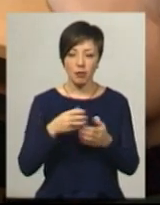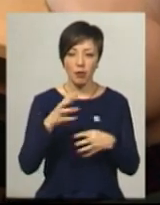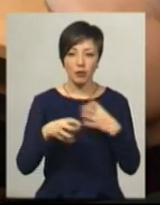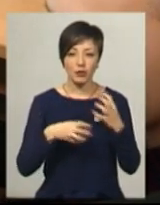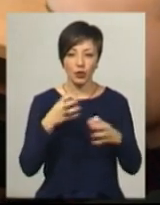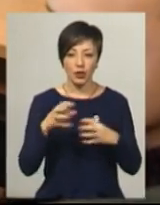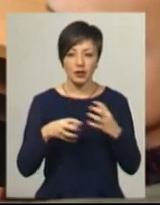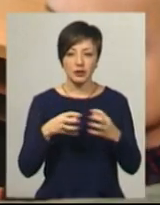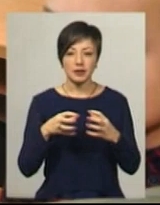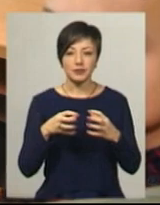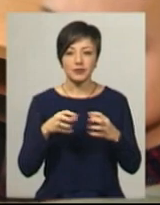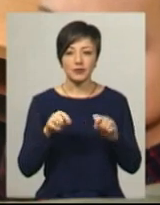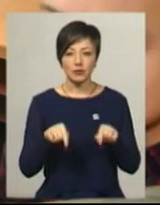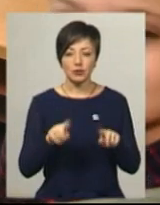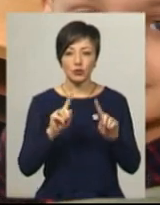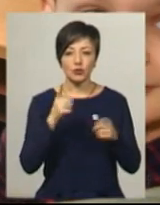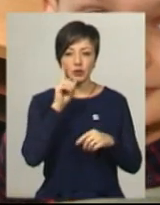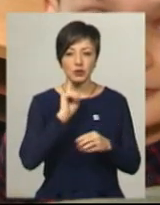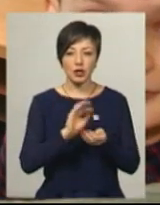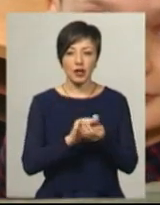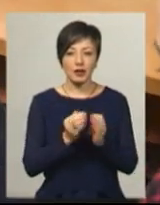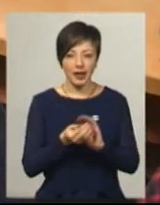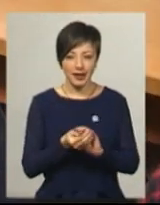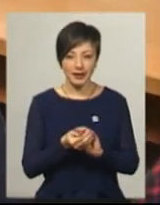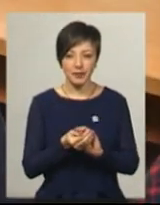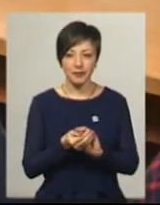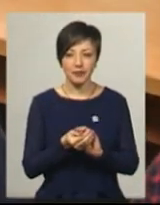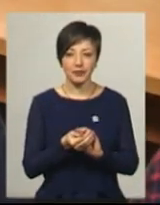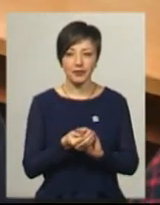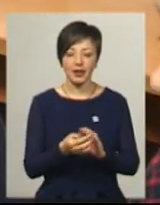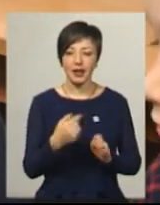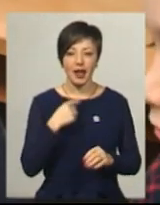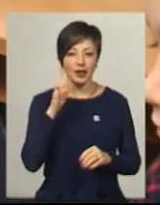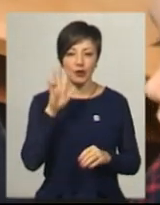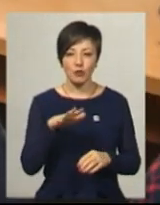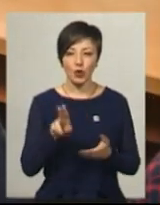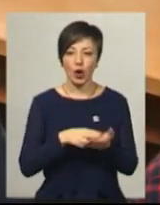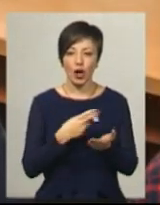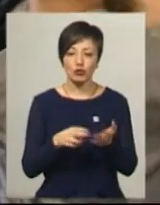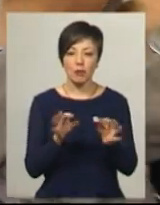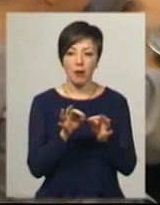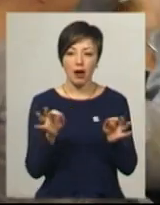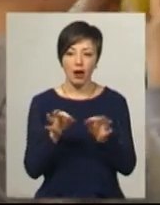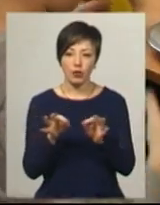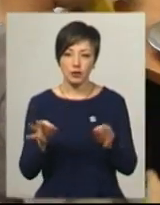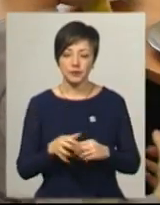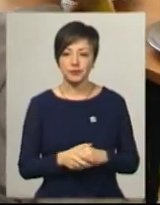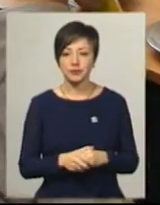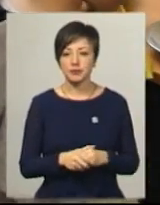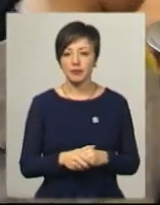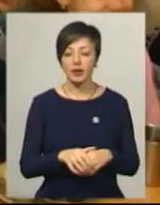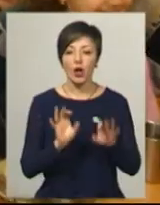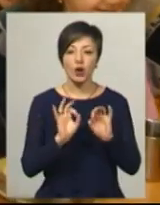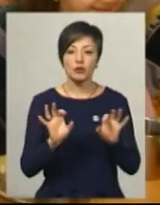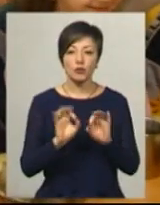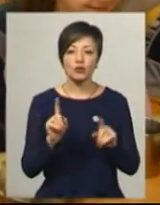рив. Тут дуже смачні котлети. Я не люблю кашу, макарони. Олександр Онофрійчук